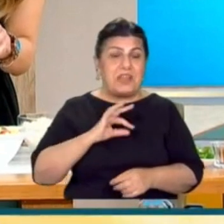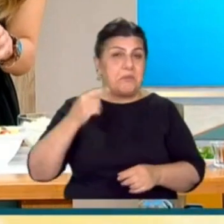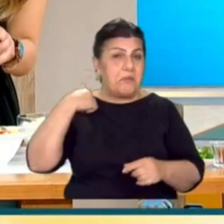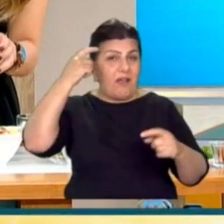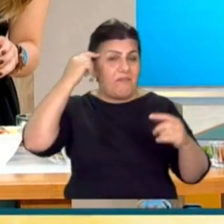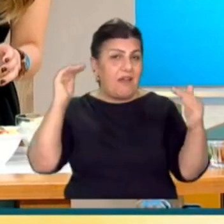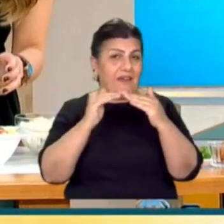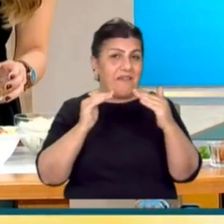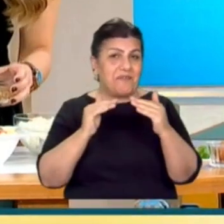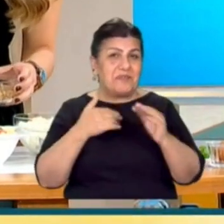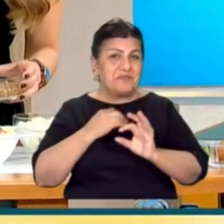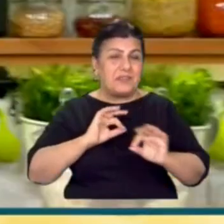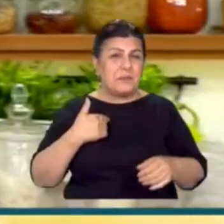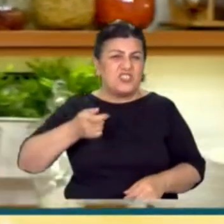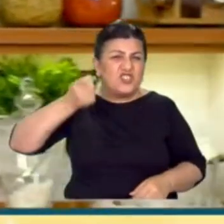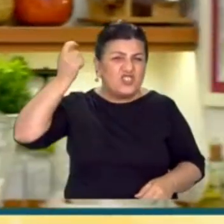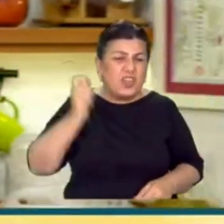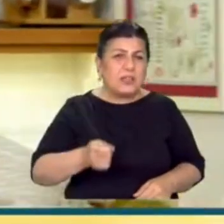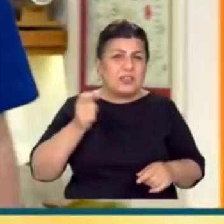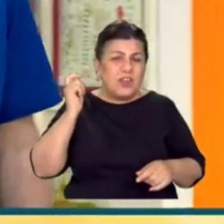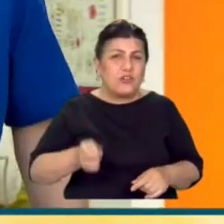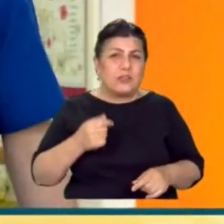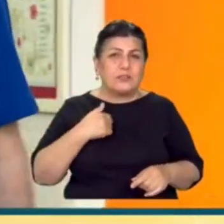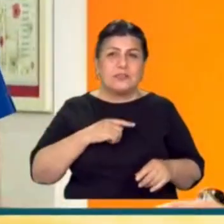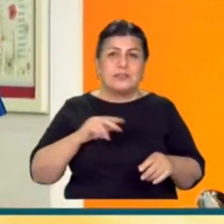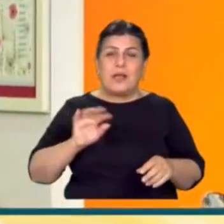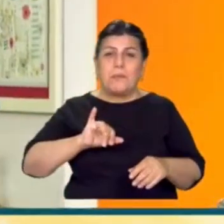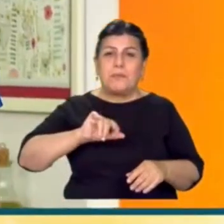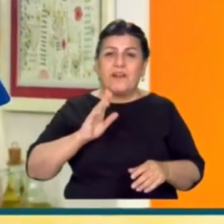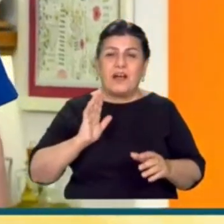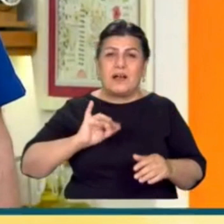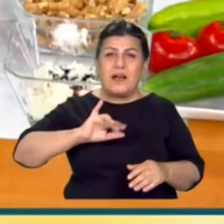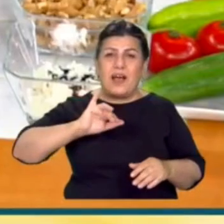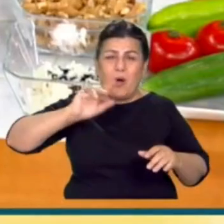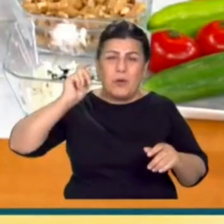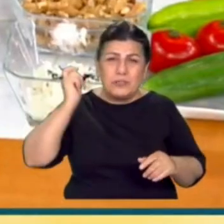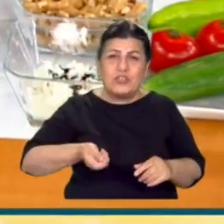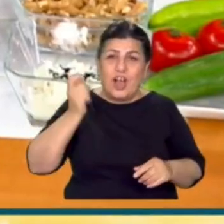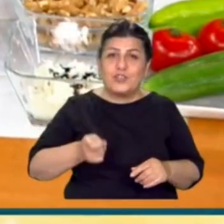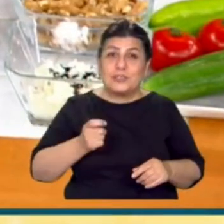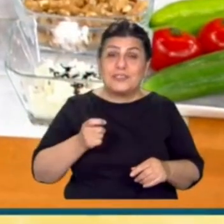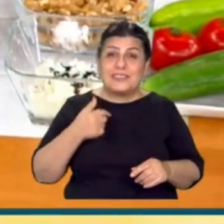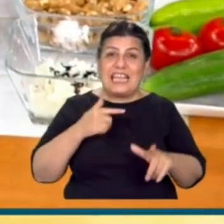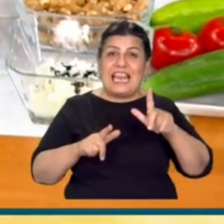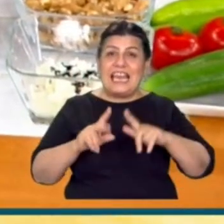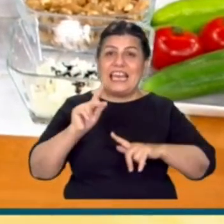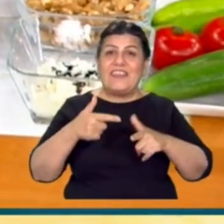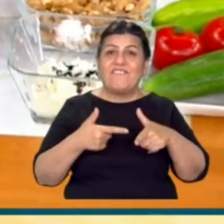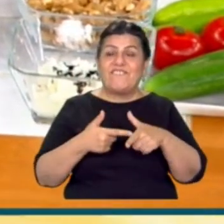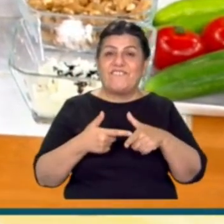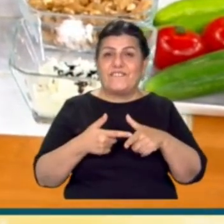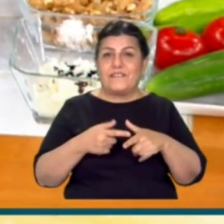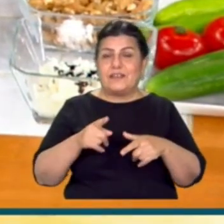olmazsa olmazının böyle kalori saymak falan filan değil. Olmazsa olmazının vücuduna giren lif oranı olduğunu düşünüyorum.